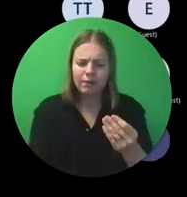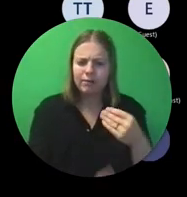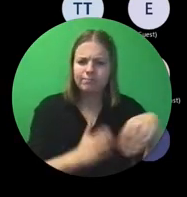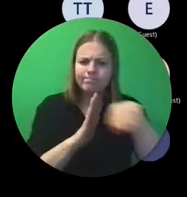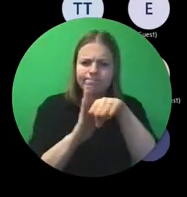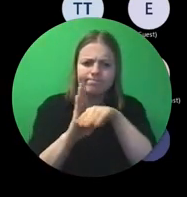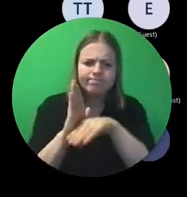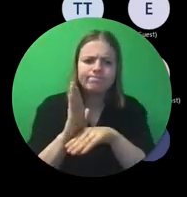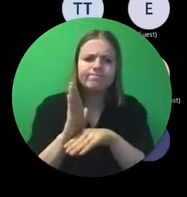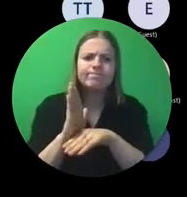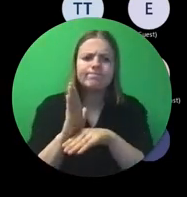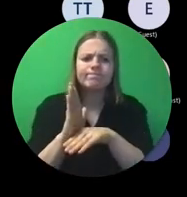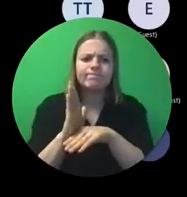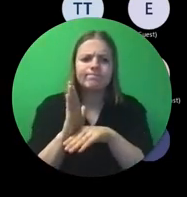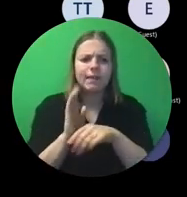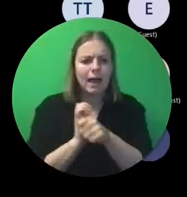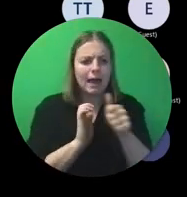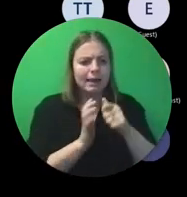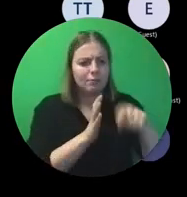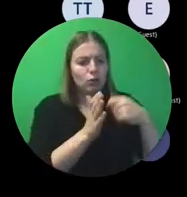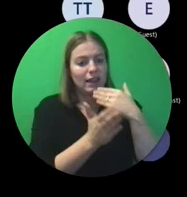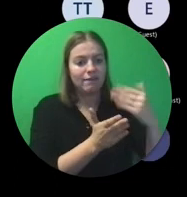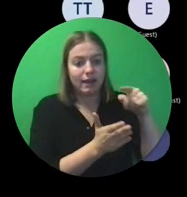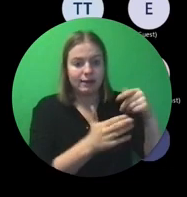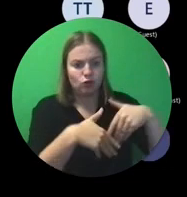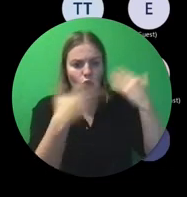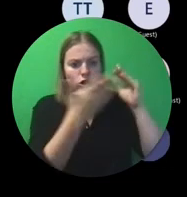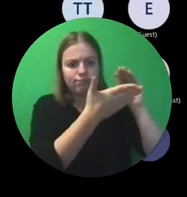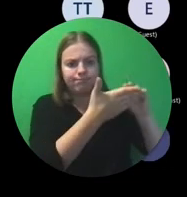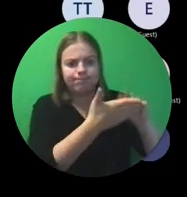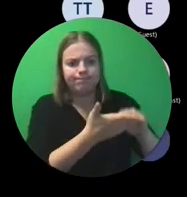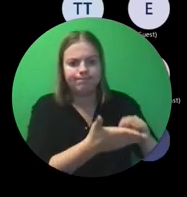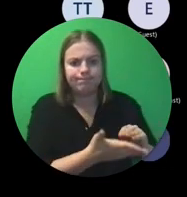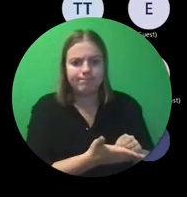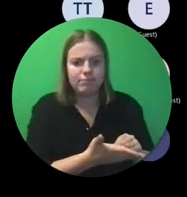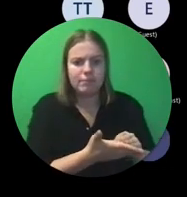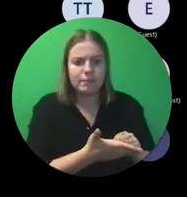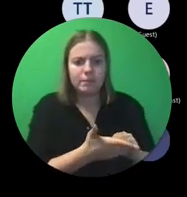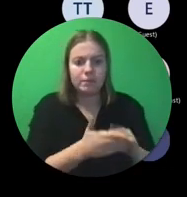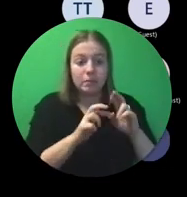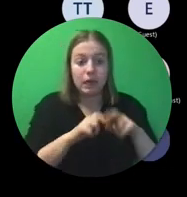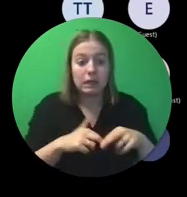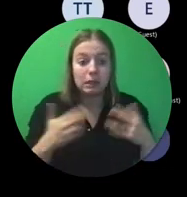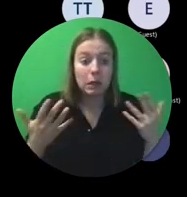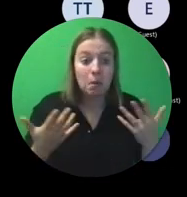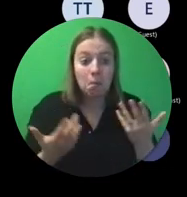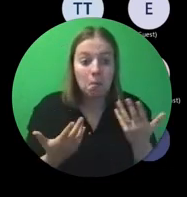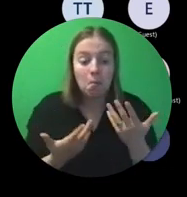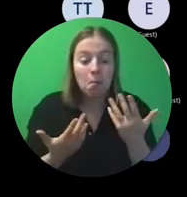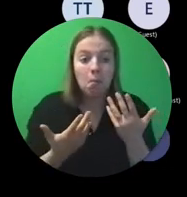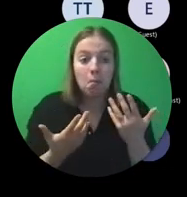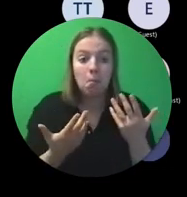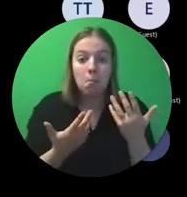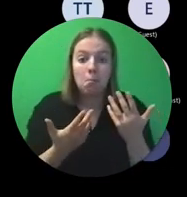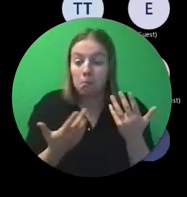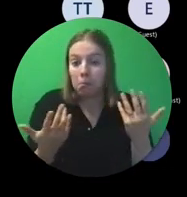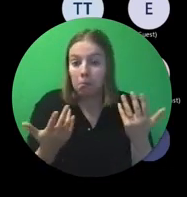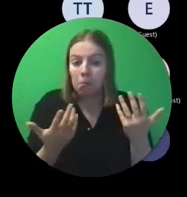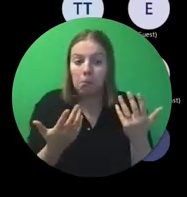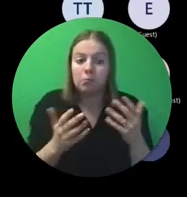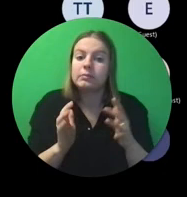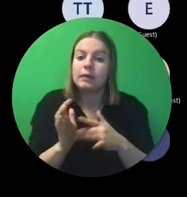Tenzij dan de projectaanvraag. Want dat is eigenlijk uw houvast. Maar daarbuiten, ja, vandaar ook